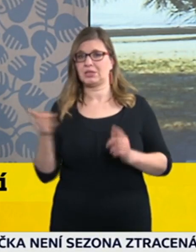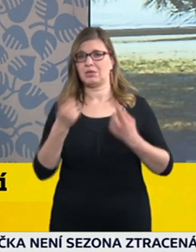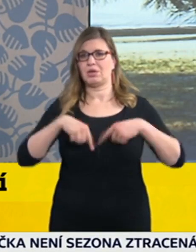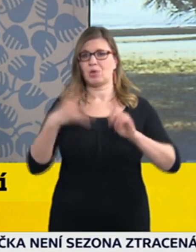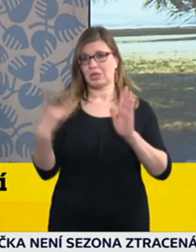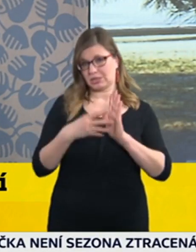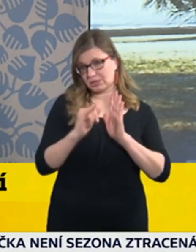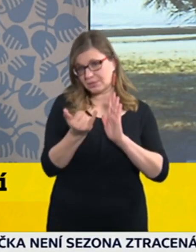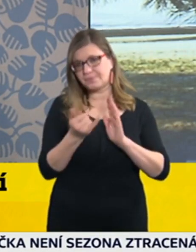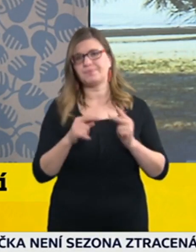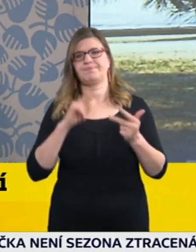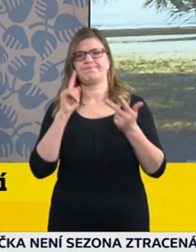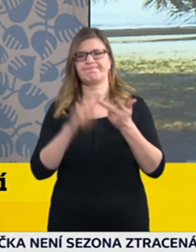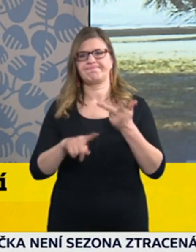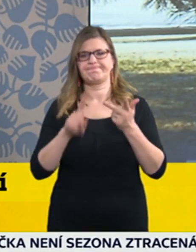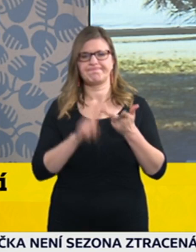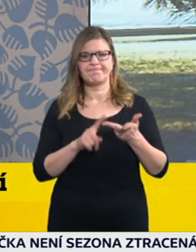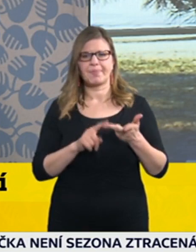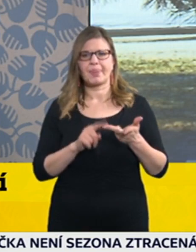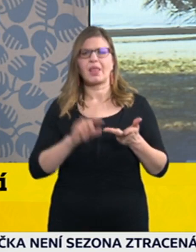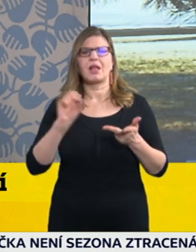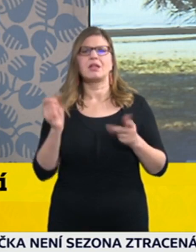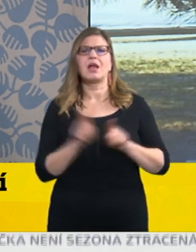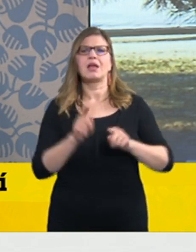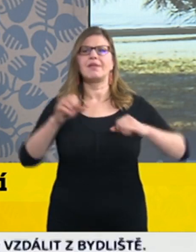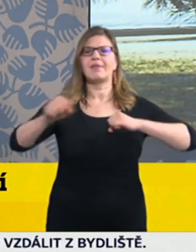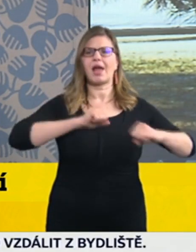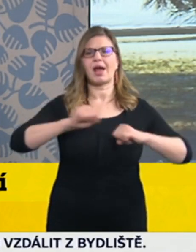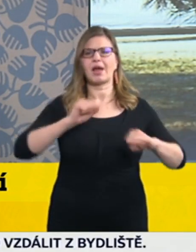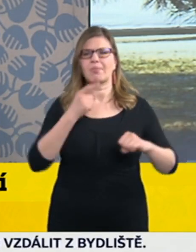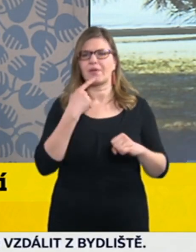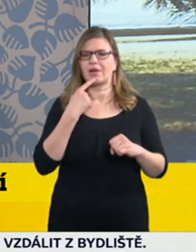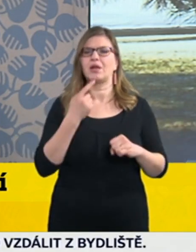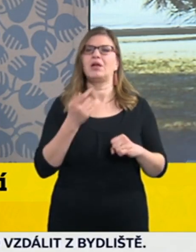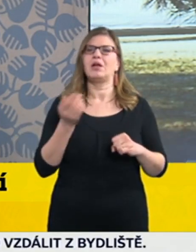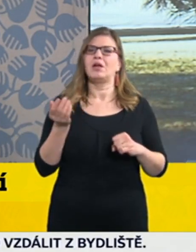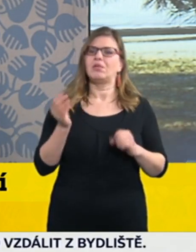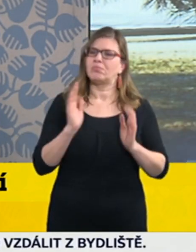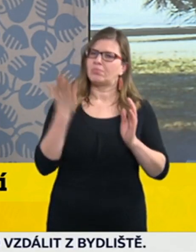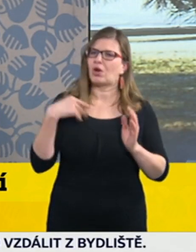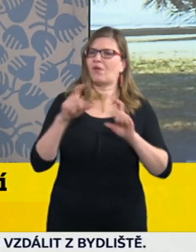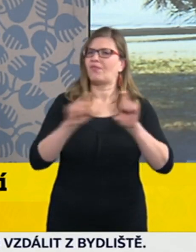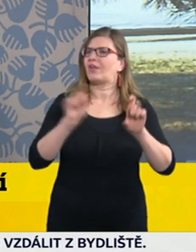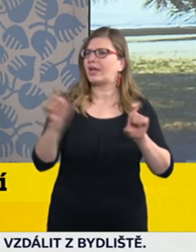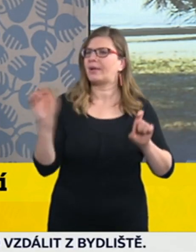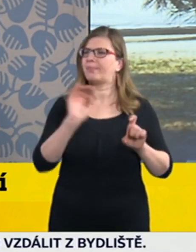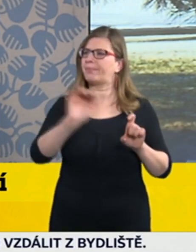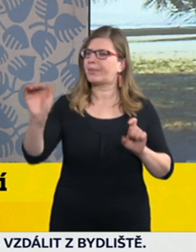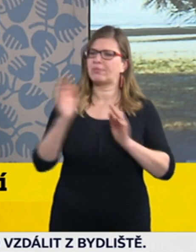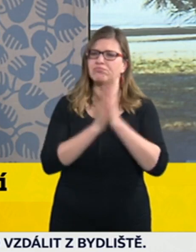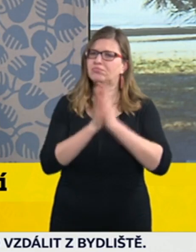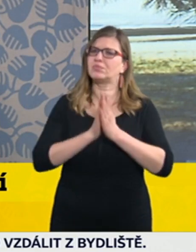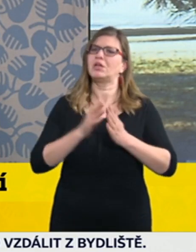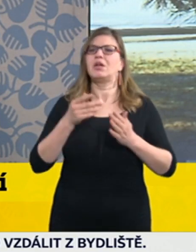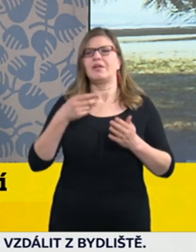aby vyhlásili nebo aby co nejvíce zaměstnanců nechávali na home office. Vím, že to nejde nařídit. Na druhou stranu,